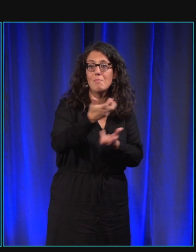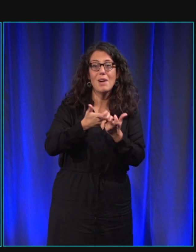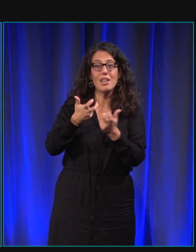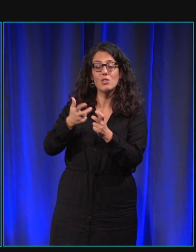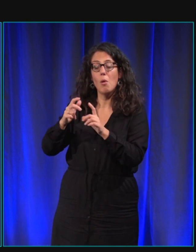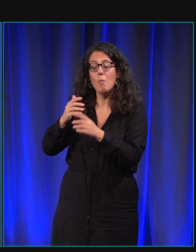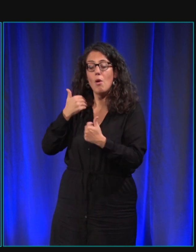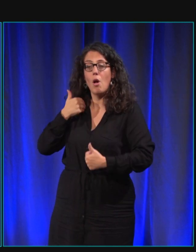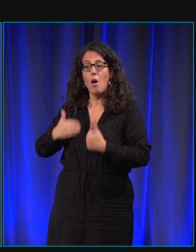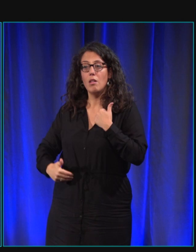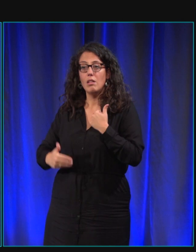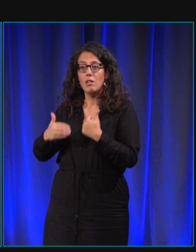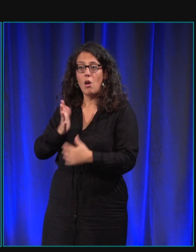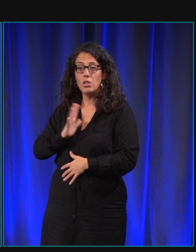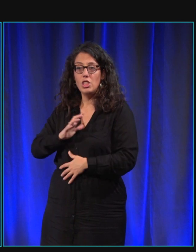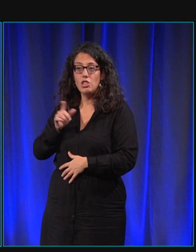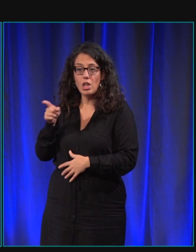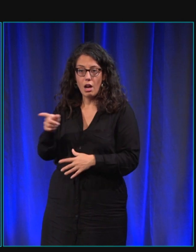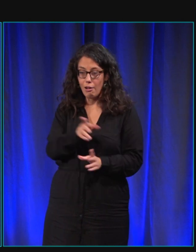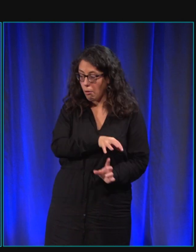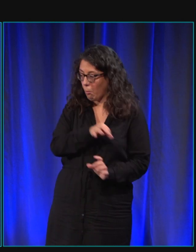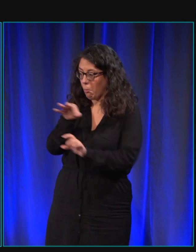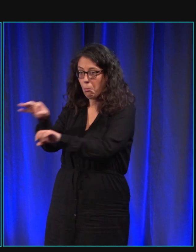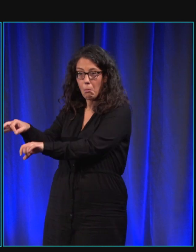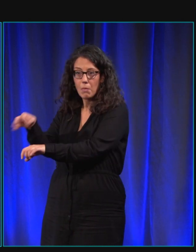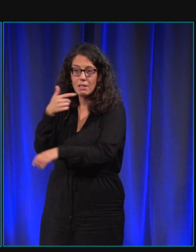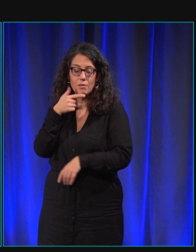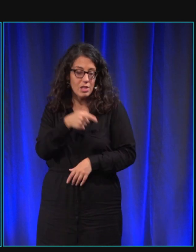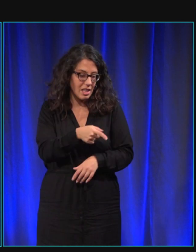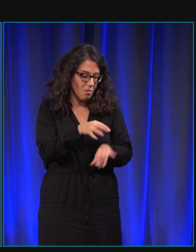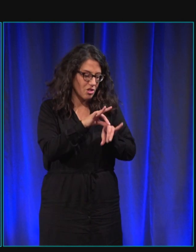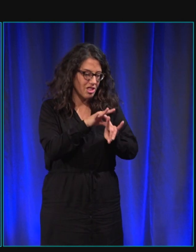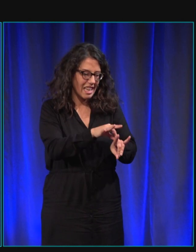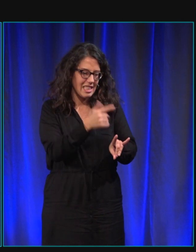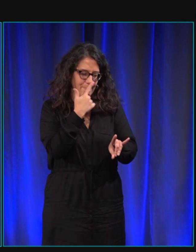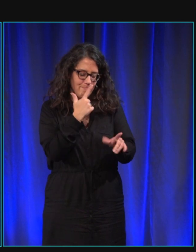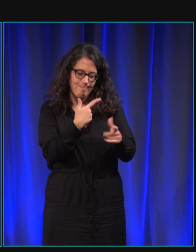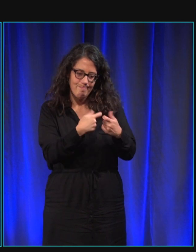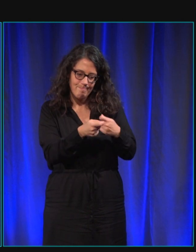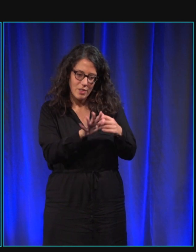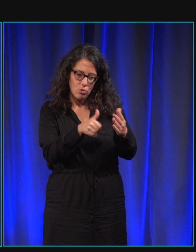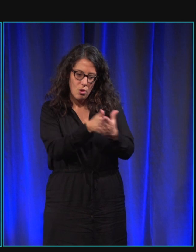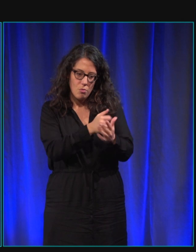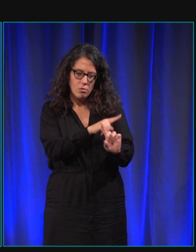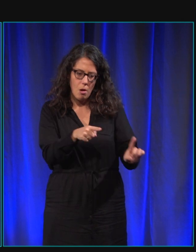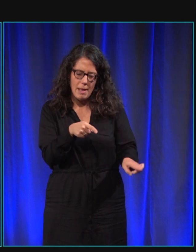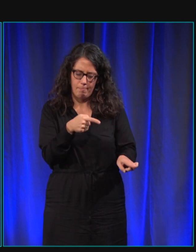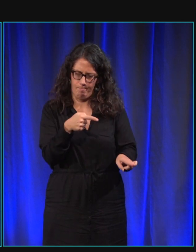chiens qui n'ont pas été au bout de leur cursus pour être chiens guines mais qui ont les qualités pour être